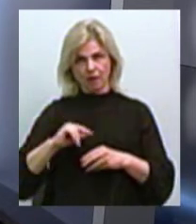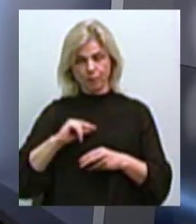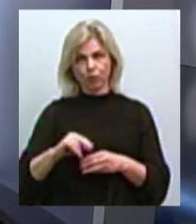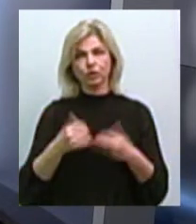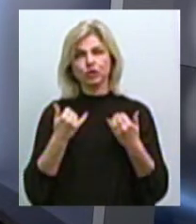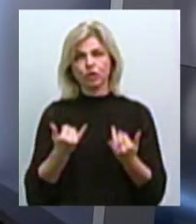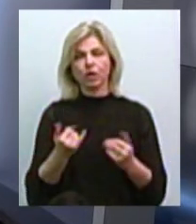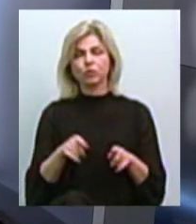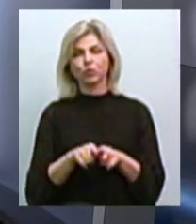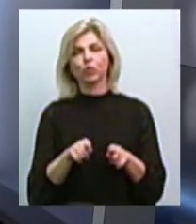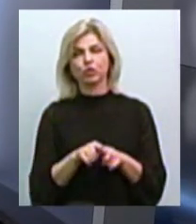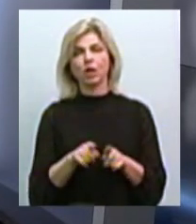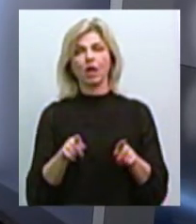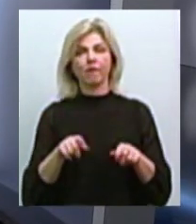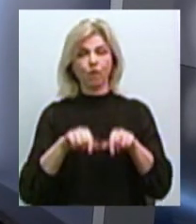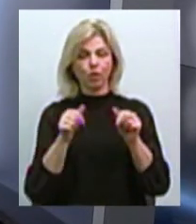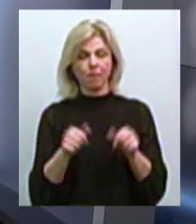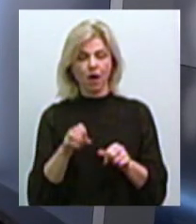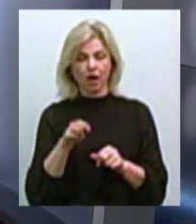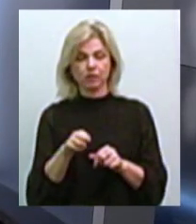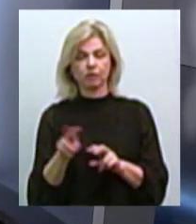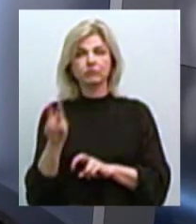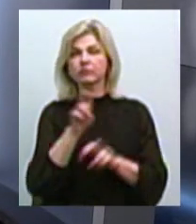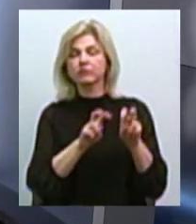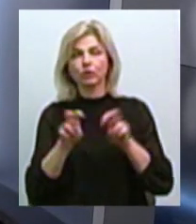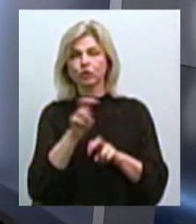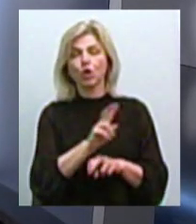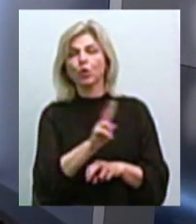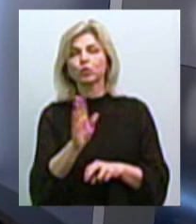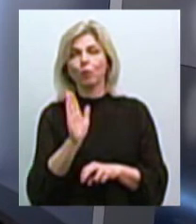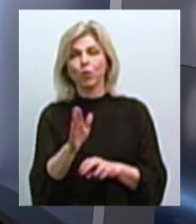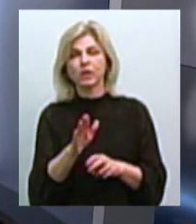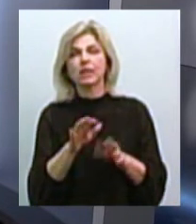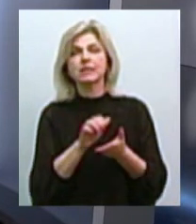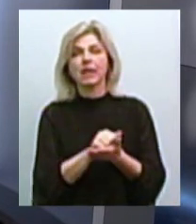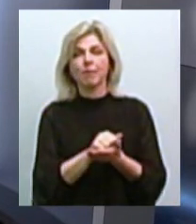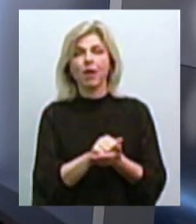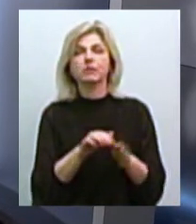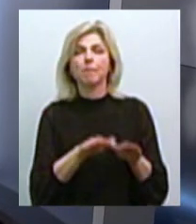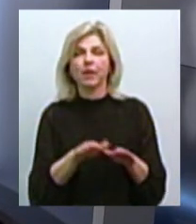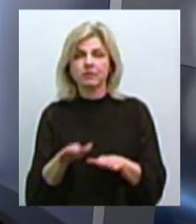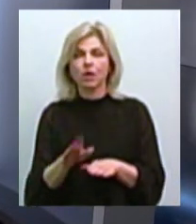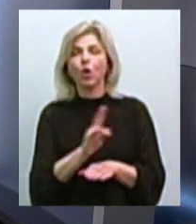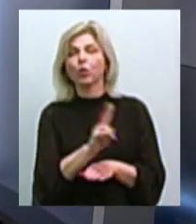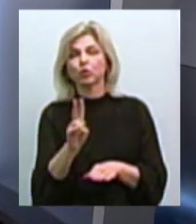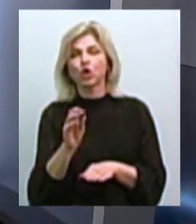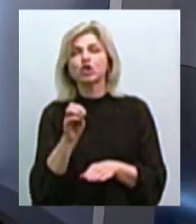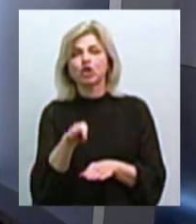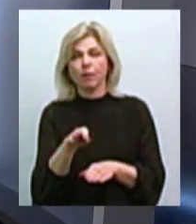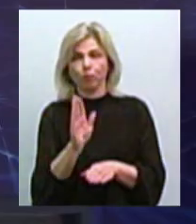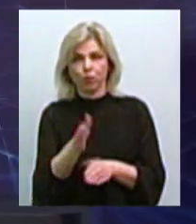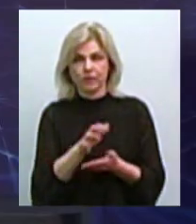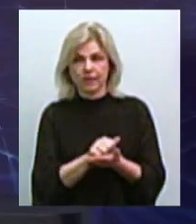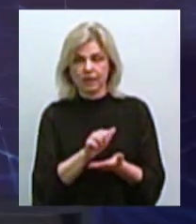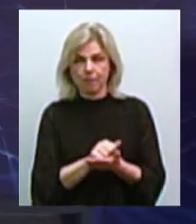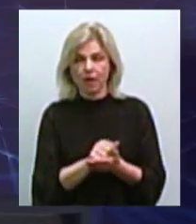в такому форматі обчосування, т.е. хто, які будуть займати пости, хто буде чим займатися, т.е. паралельно теж з Красним Грестом